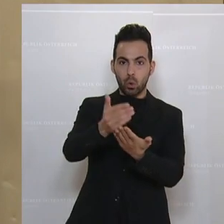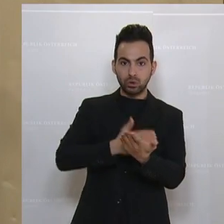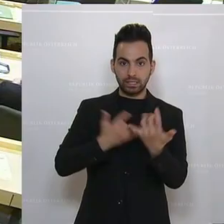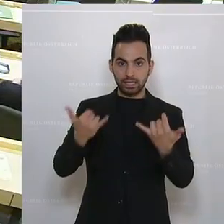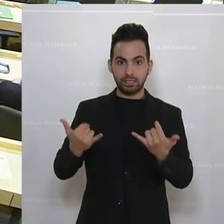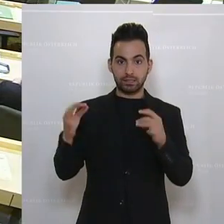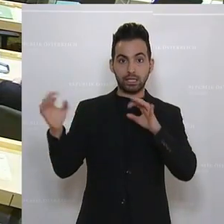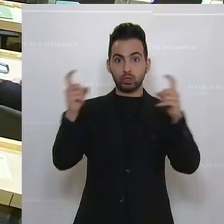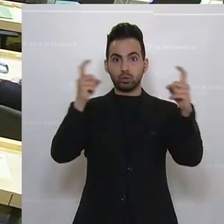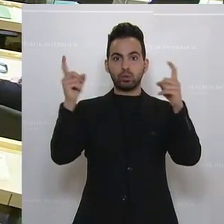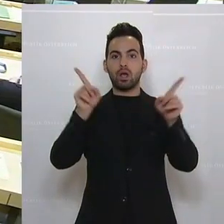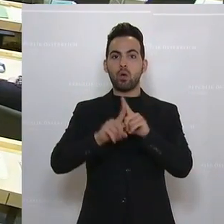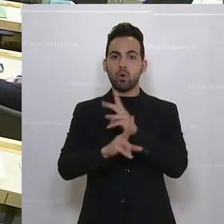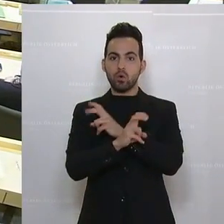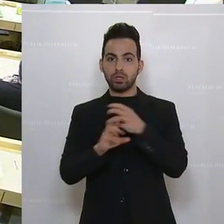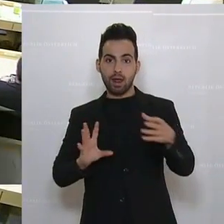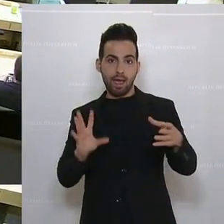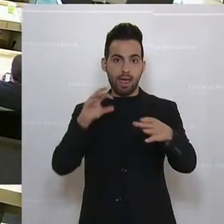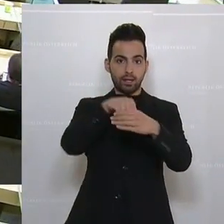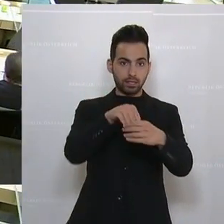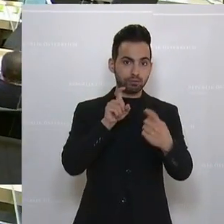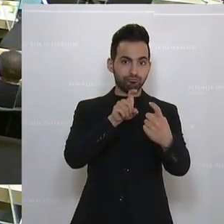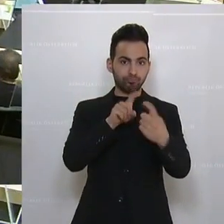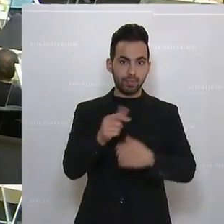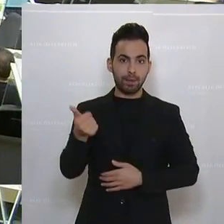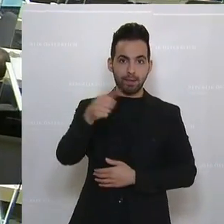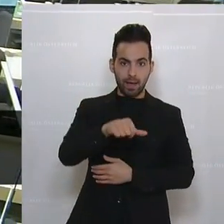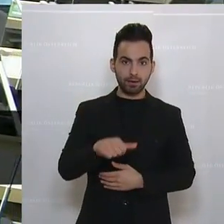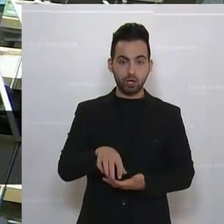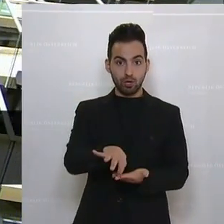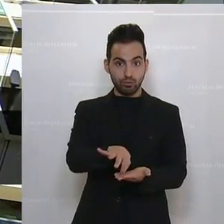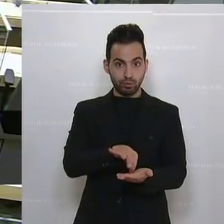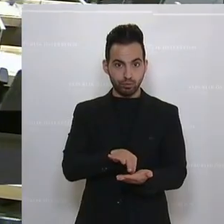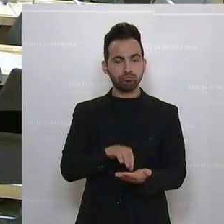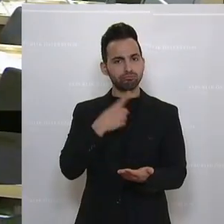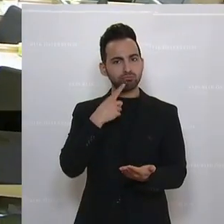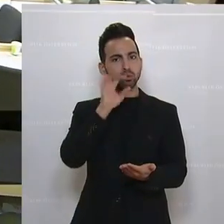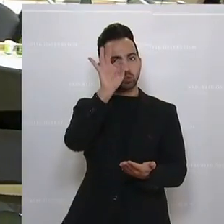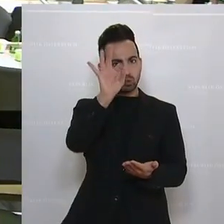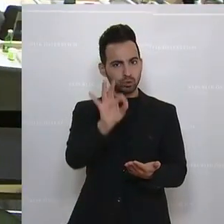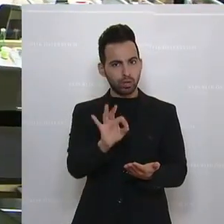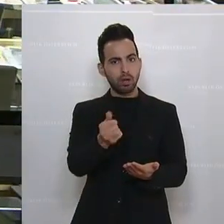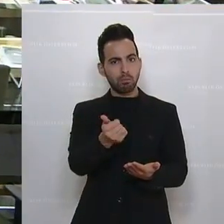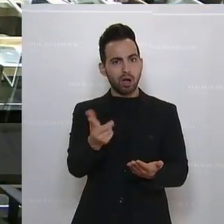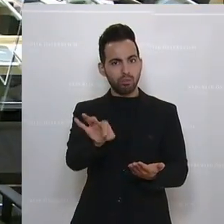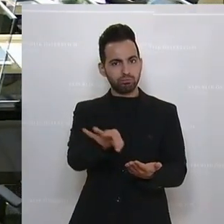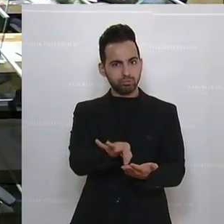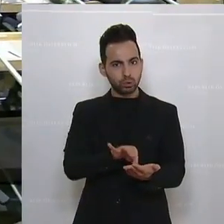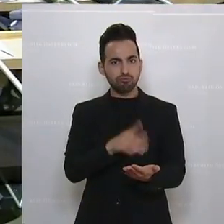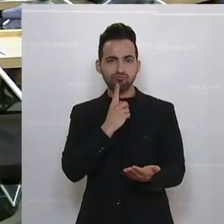Diskussion ist und wo auch Österreich aktiv teilnimmt an der Diskussion, wo wir einige Punkte für sehr gut befinden und einige Punkte aber auch noch